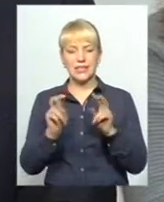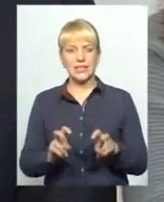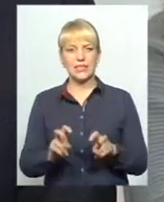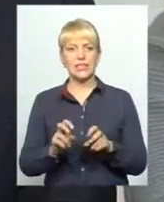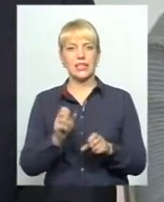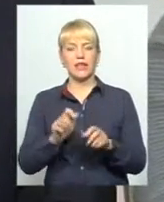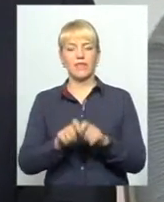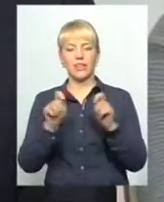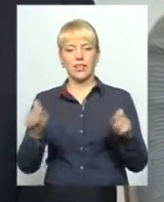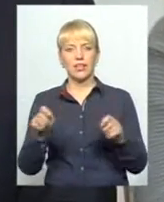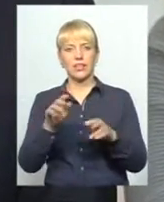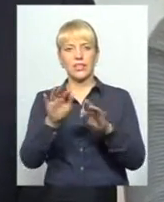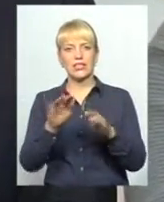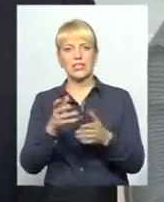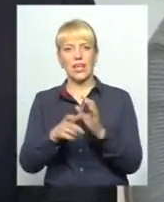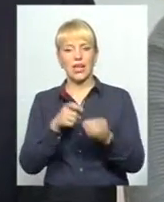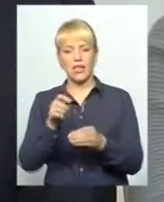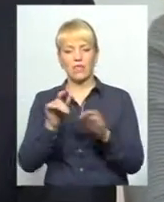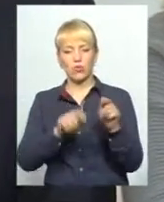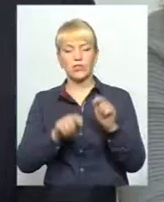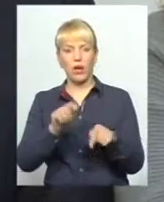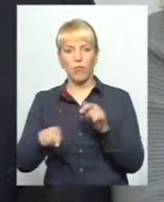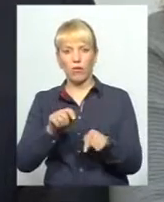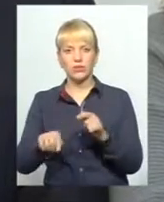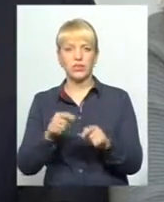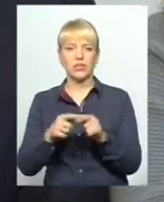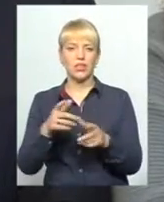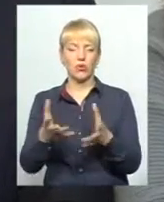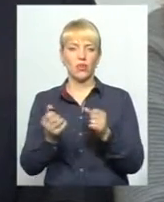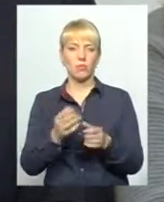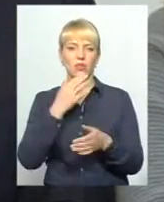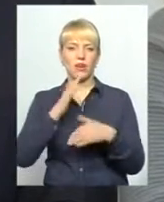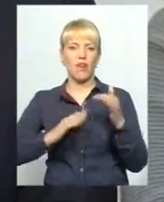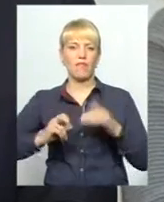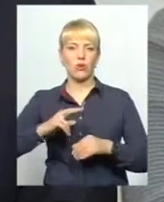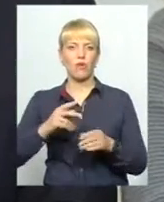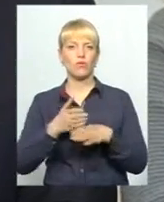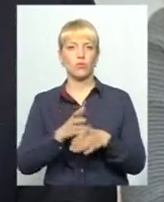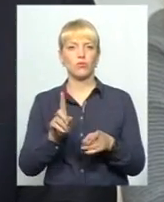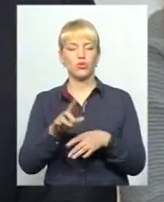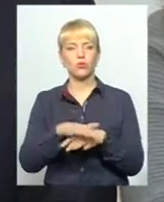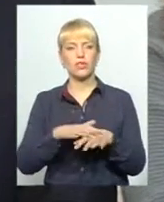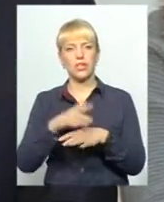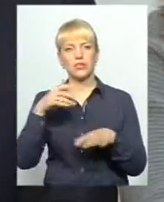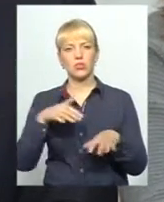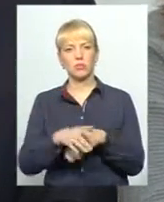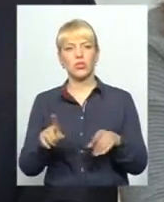відкрити, зробити щось, що їй потрібно і отримати кваліфіковану для цього допомогу. Для того, щоб населення зрозуміло,